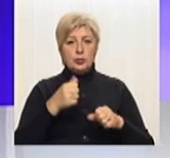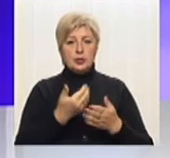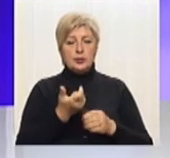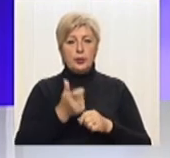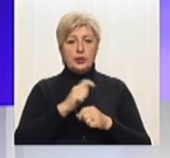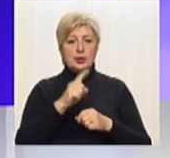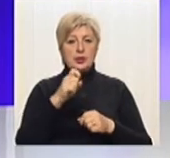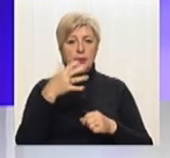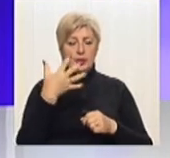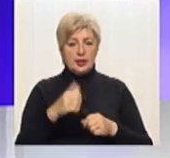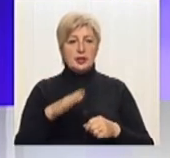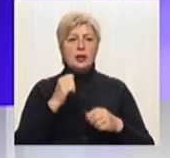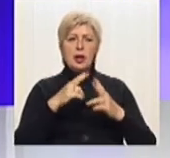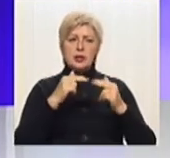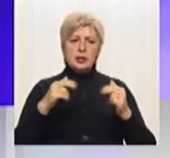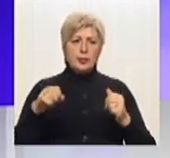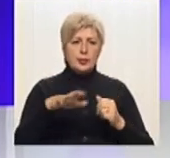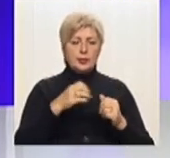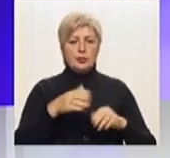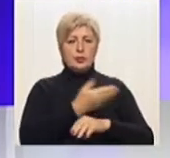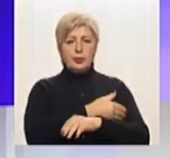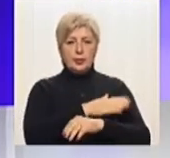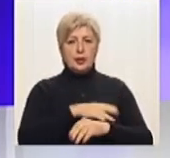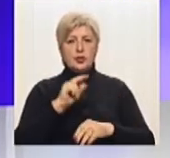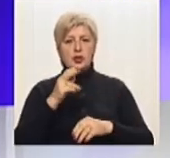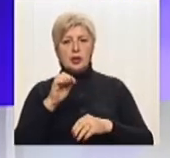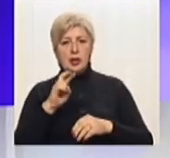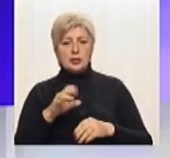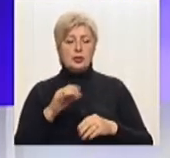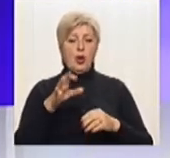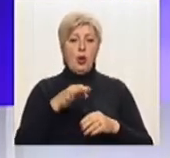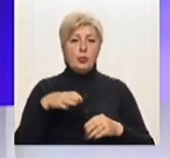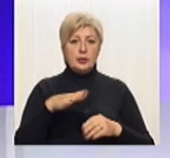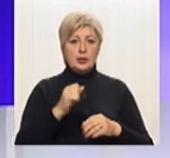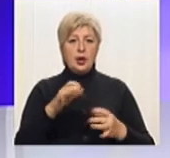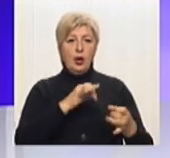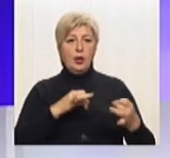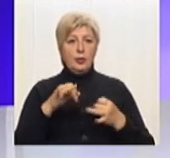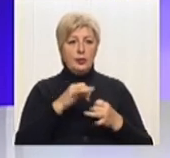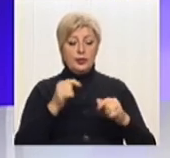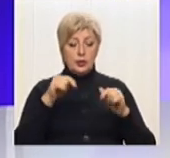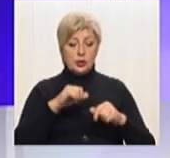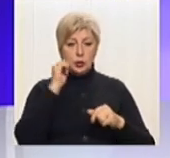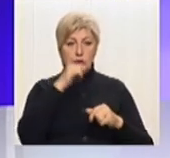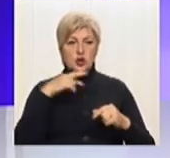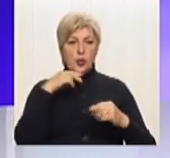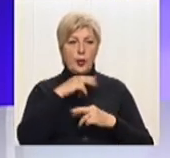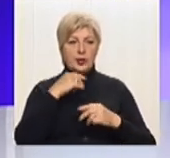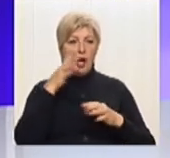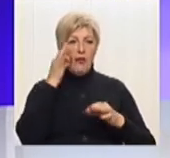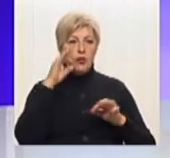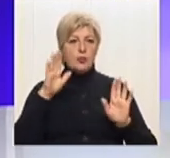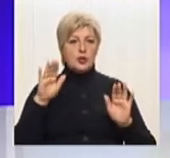Дніпропетровщини – Черкаської, Харківської, Полтавської областей. Обговорювали цьогорічну потраву бджіл, як не допустити подібних